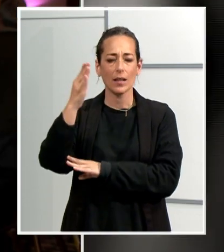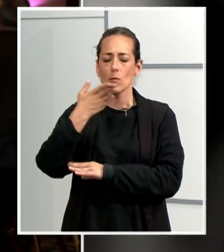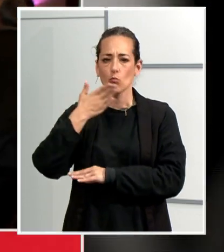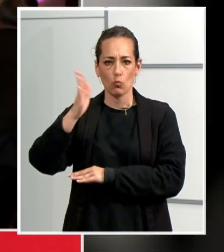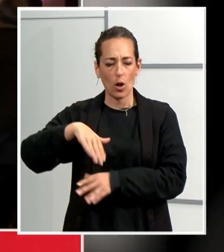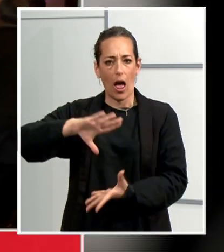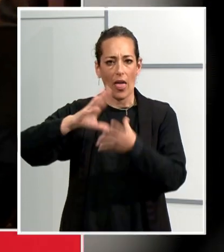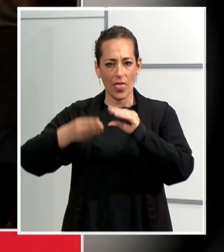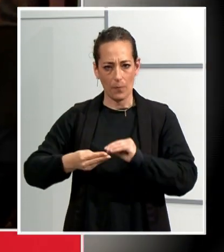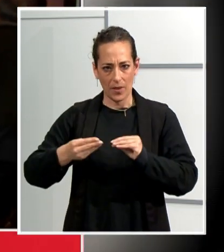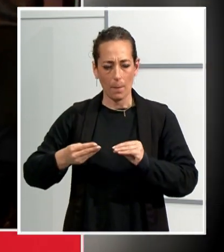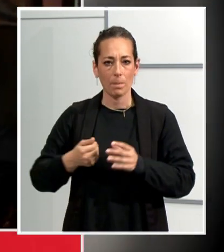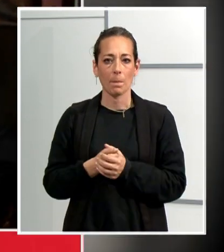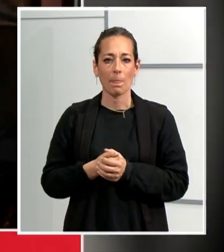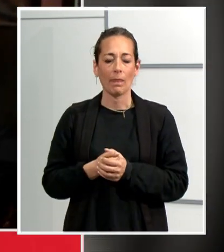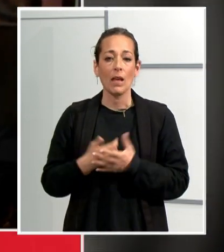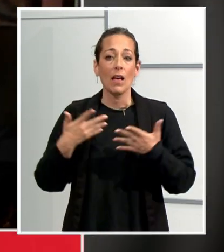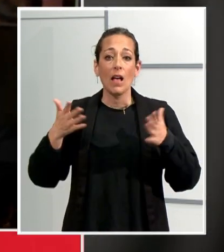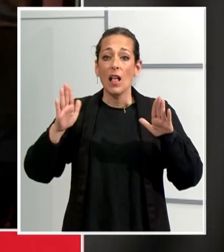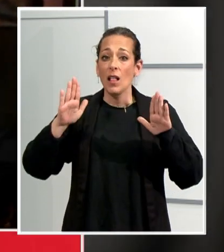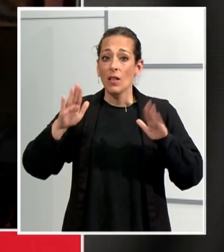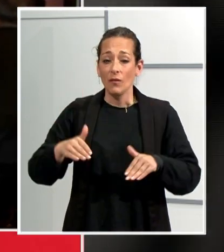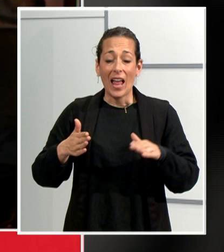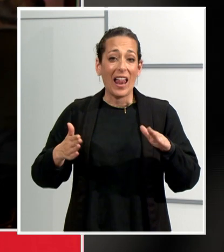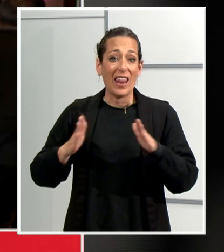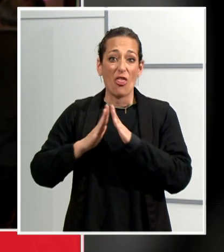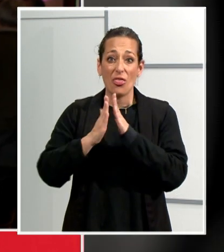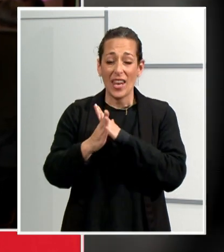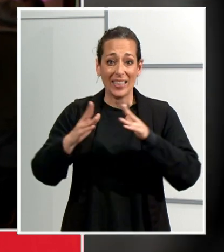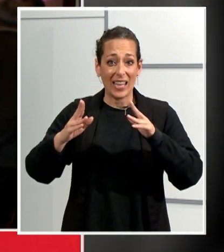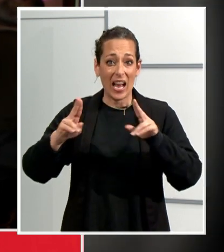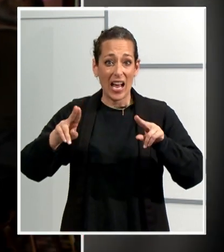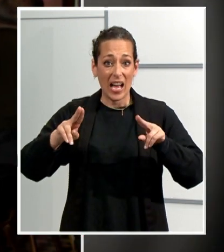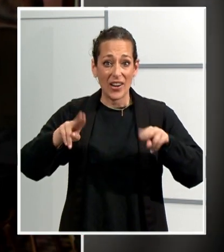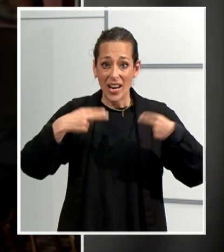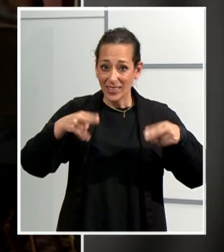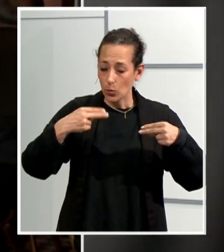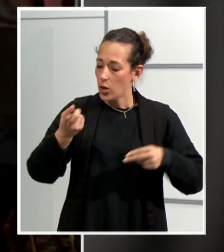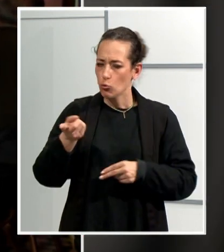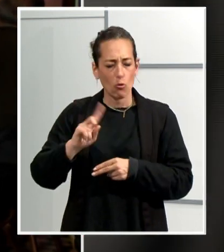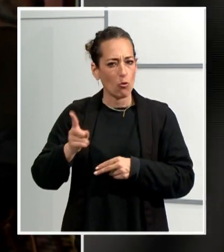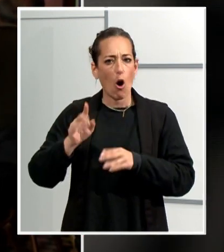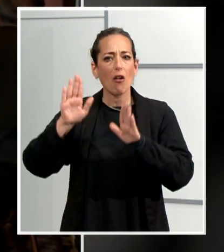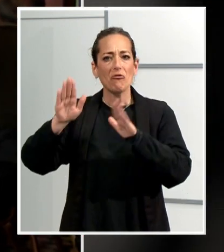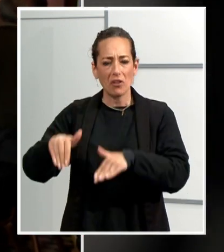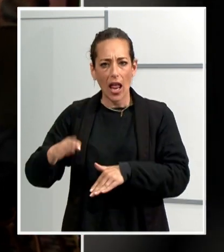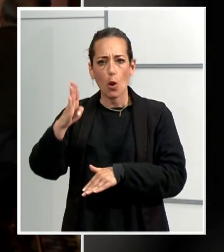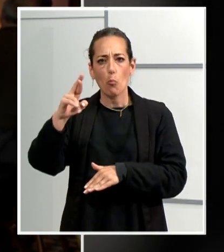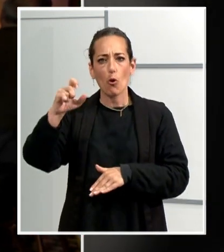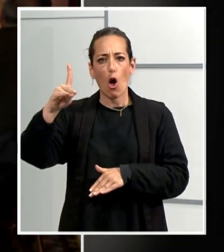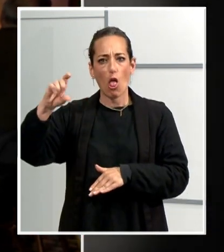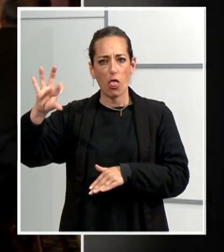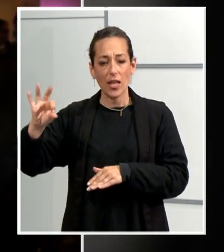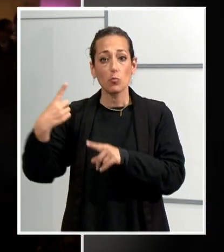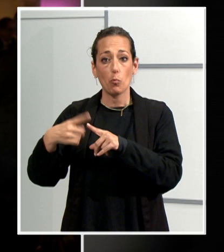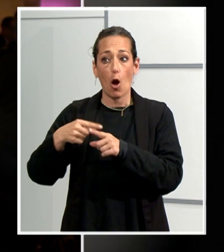manera potser més idònia de fer-ho és no anar a la restauració directament, sinó fer-ho a través de Prodis, que sí que s'estan movent molt bé a través d'aquests restaurants que